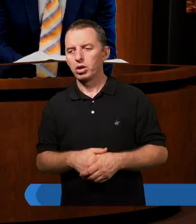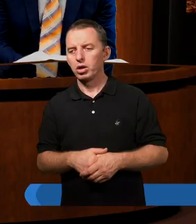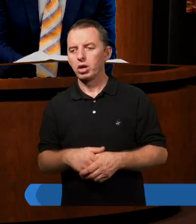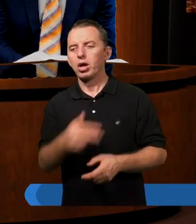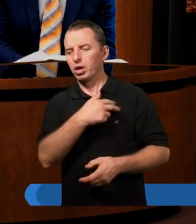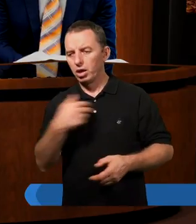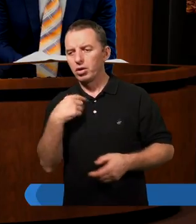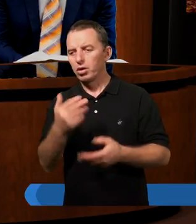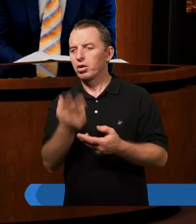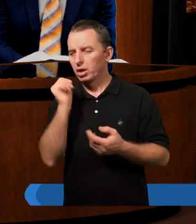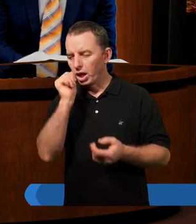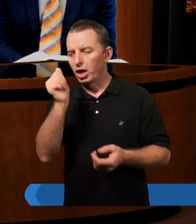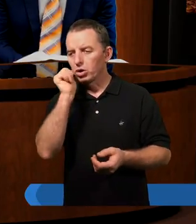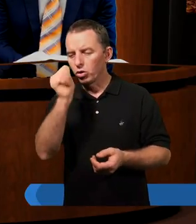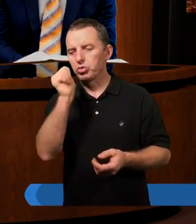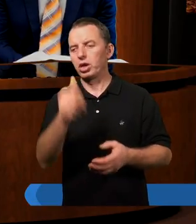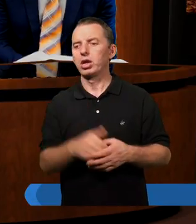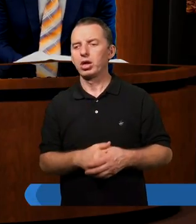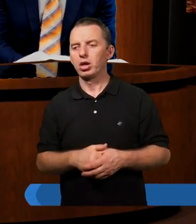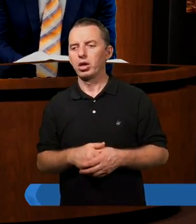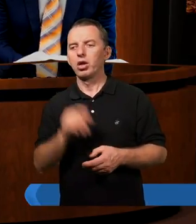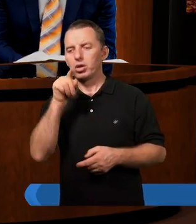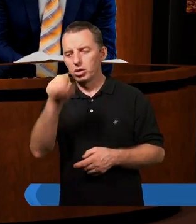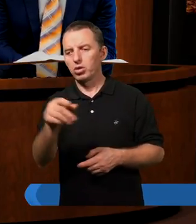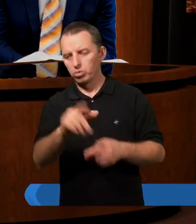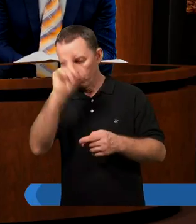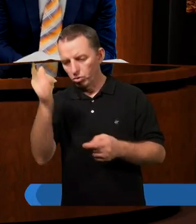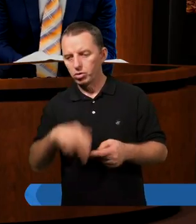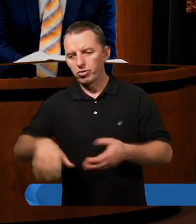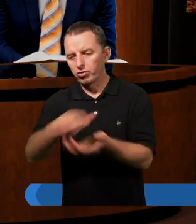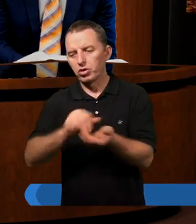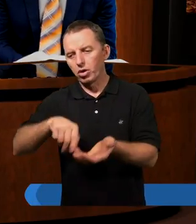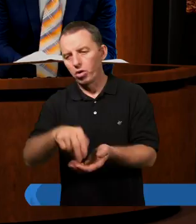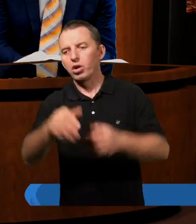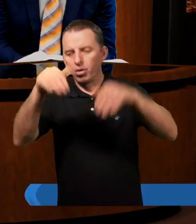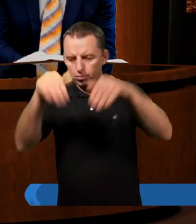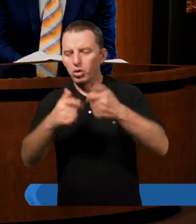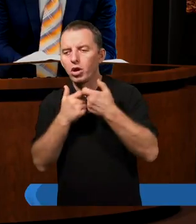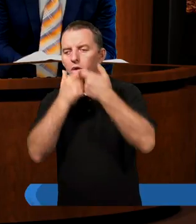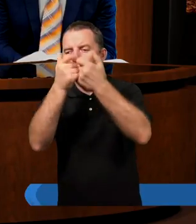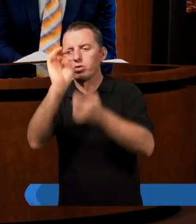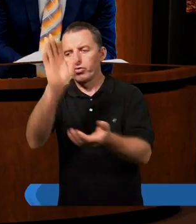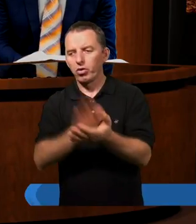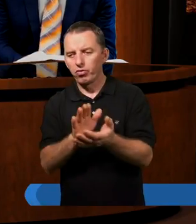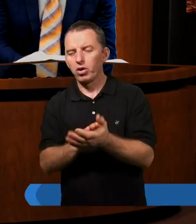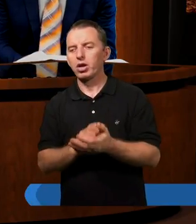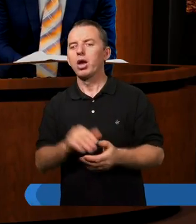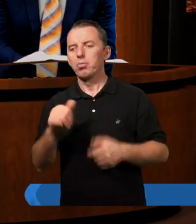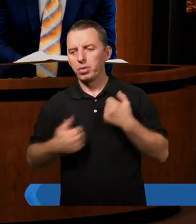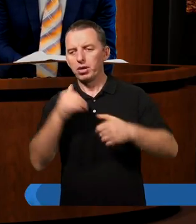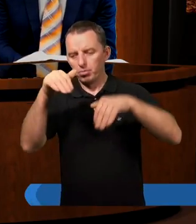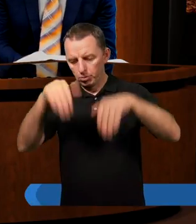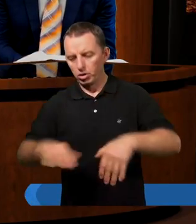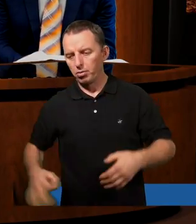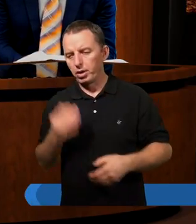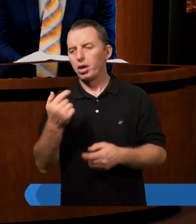idziemy na co dzień wśród tych ludzi, są na tym świecie, Panie, abyśmy mogli głosić Twoje słowo, abyśmy mogli, Panie, być